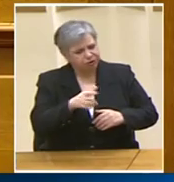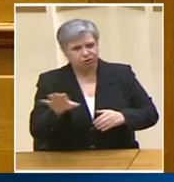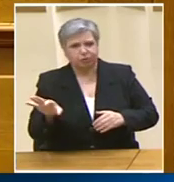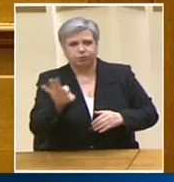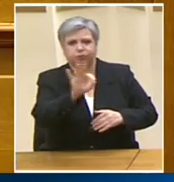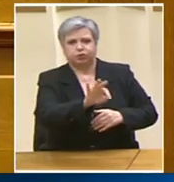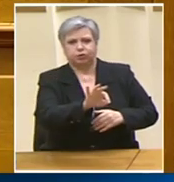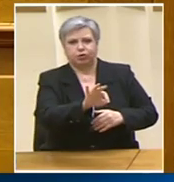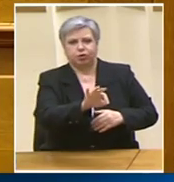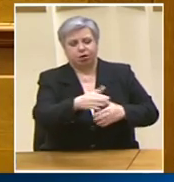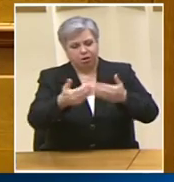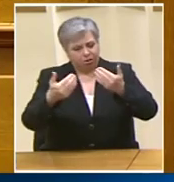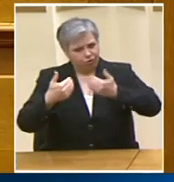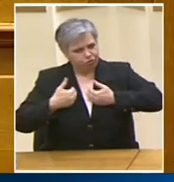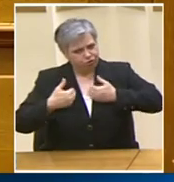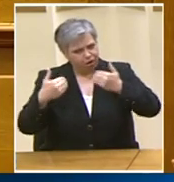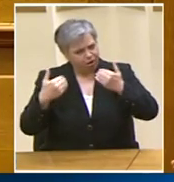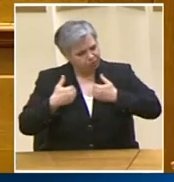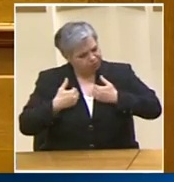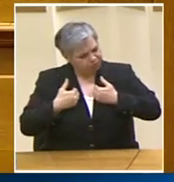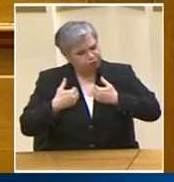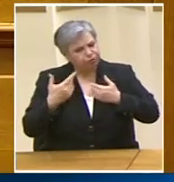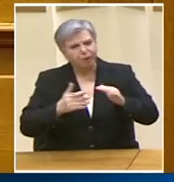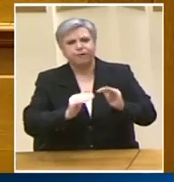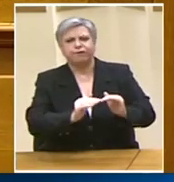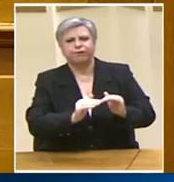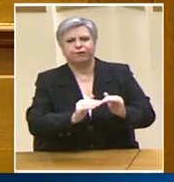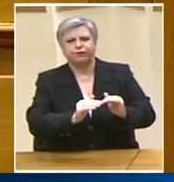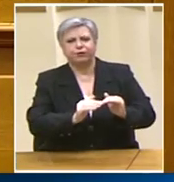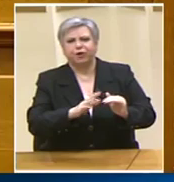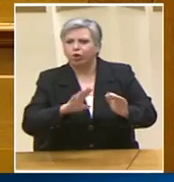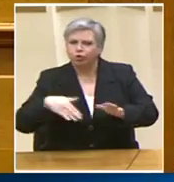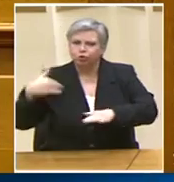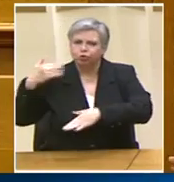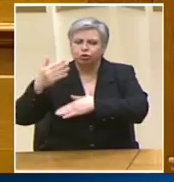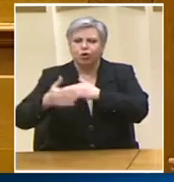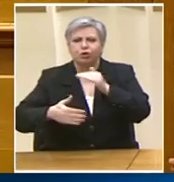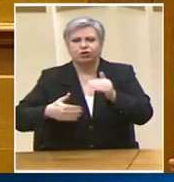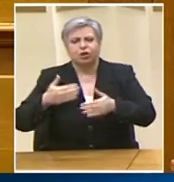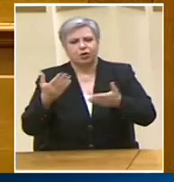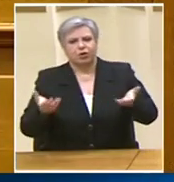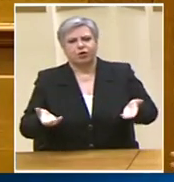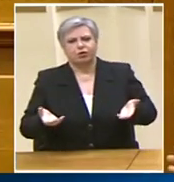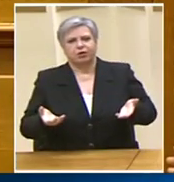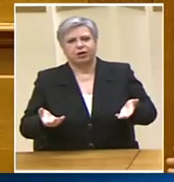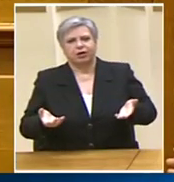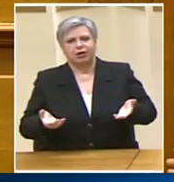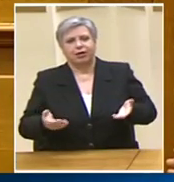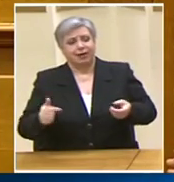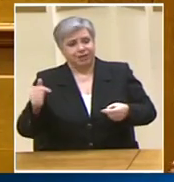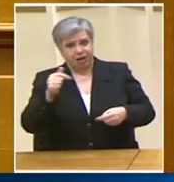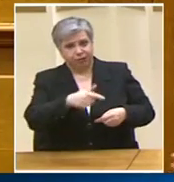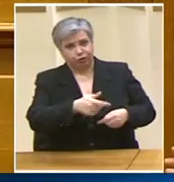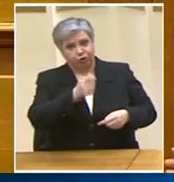με θεσμική συμπεριφορά δεν φέραμε καμία αντίρρηση όλα αυτά τα χρόνια τι είναι πολιτικά ανεξάρτητος